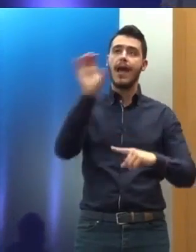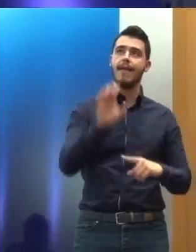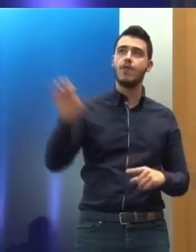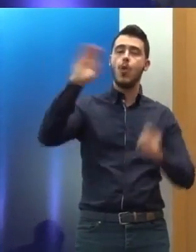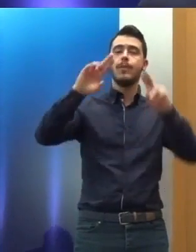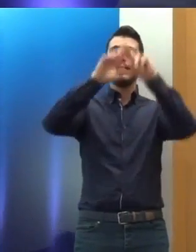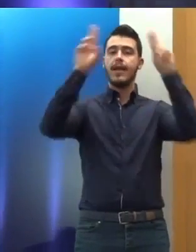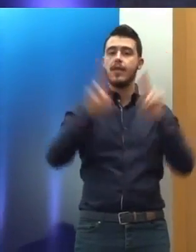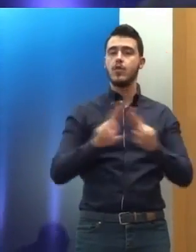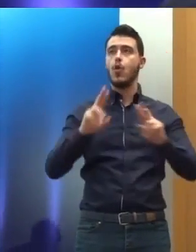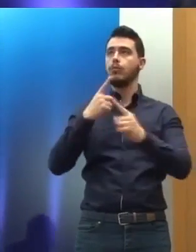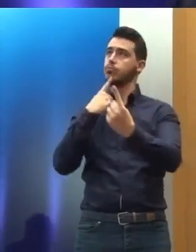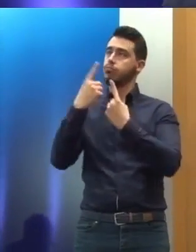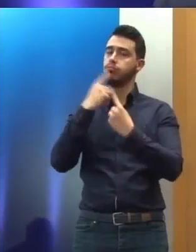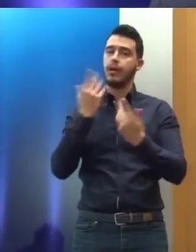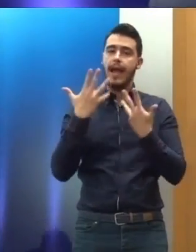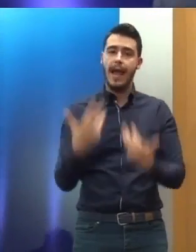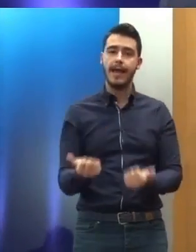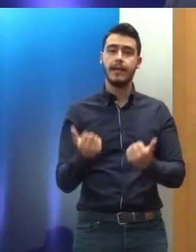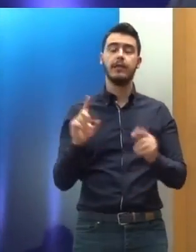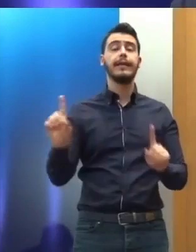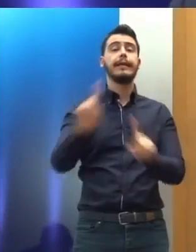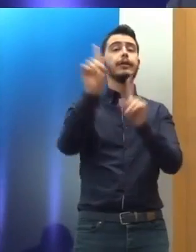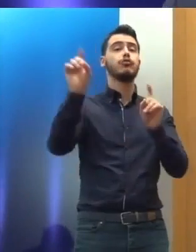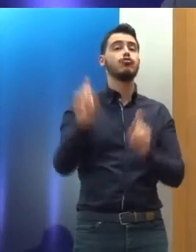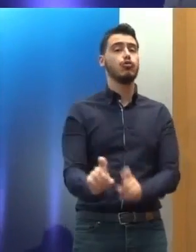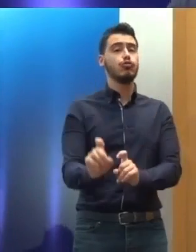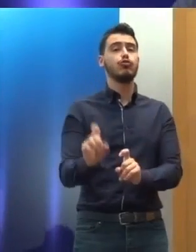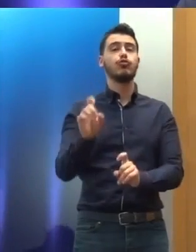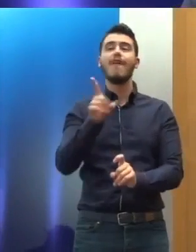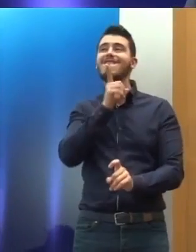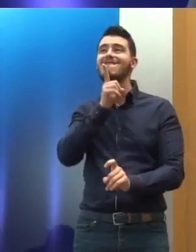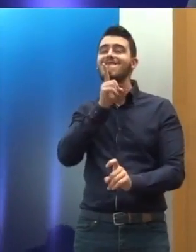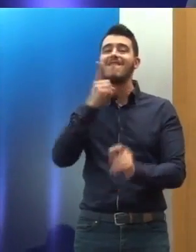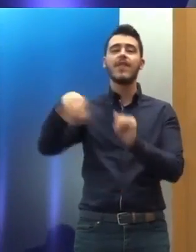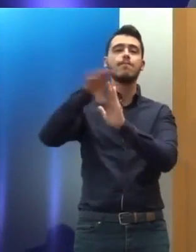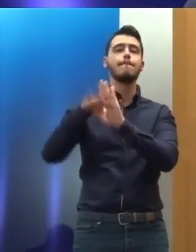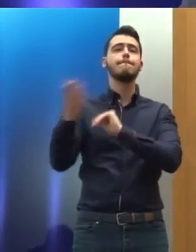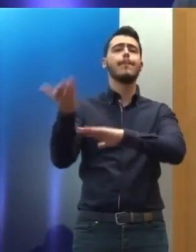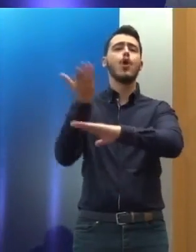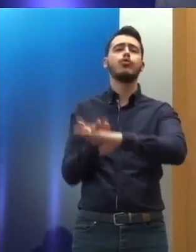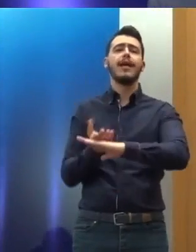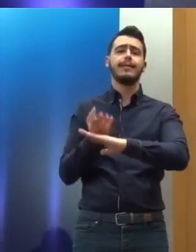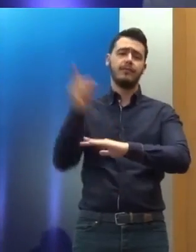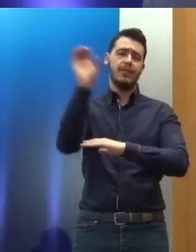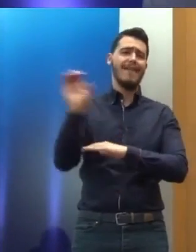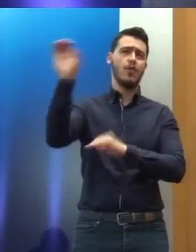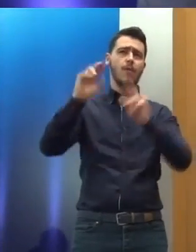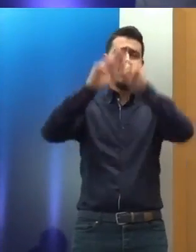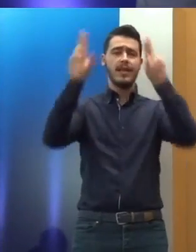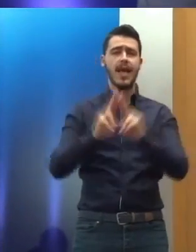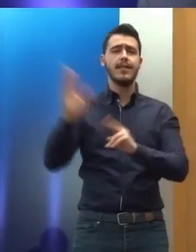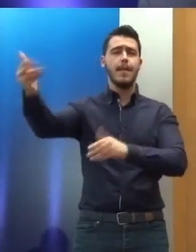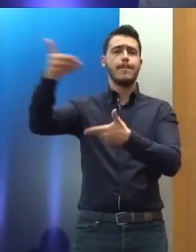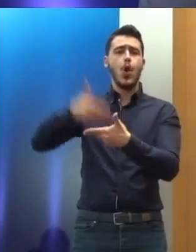για κάποιες από τις συστάσεις αυτές να μην είμαστε 100% σύμφωνοι. Δεν σημαίνει ότι είναι